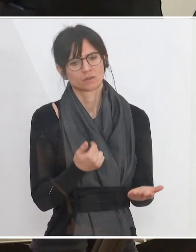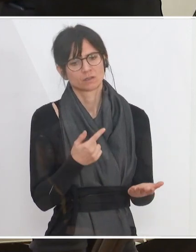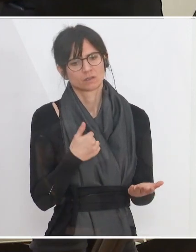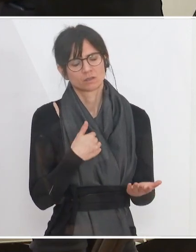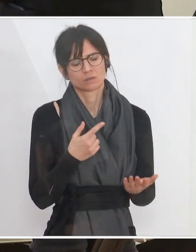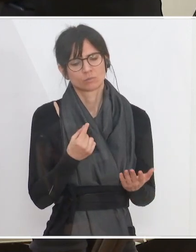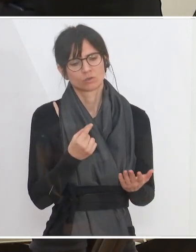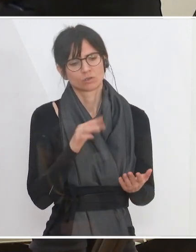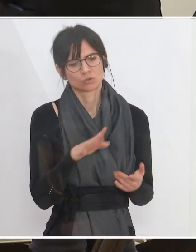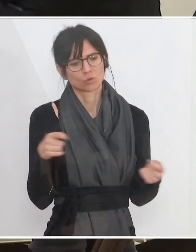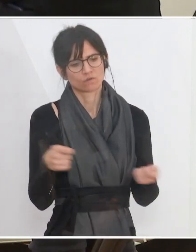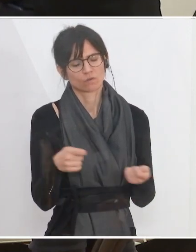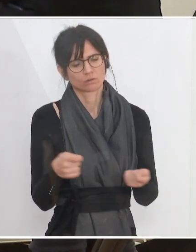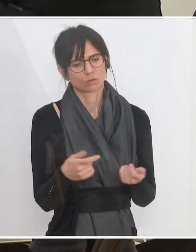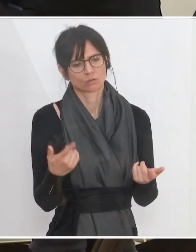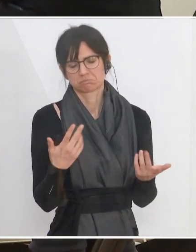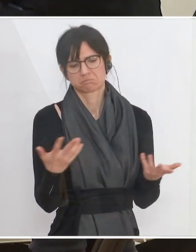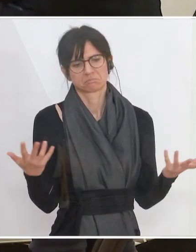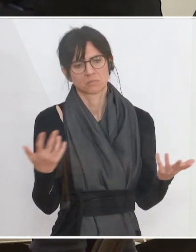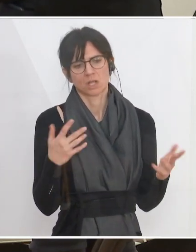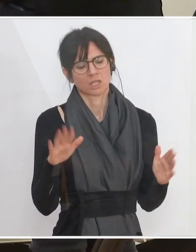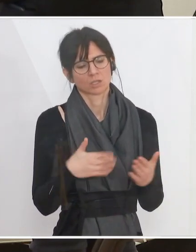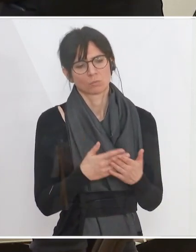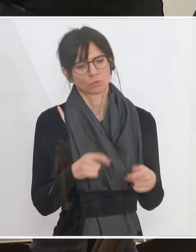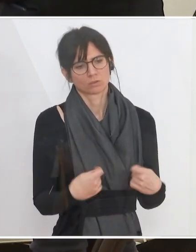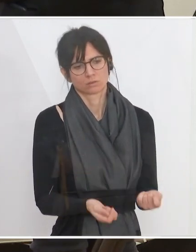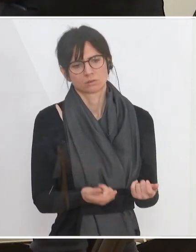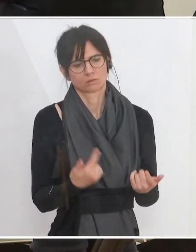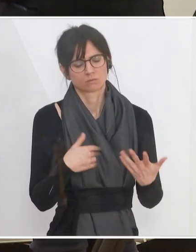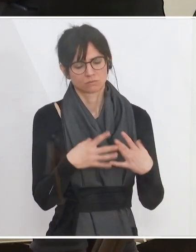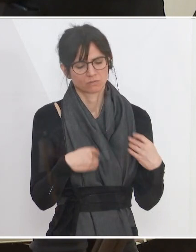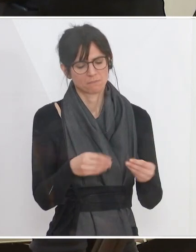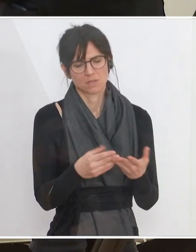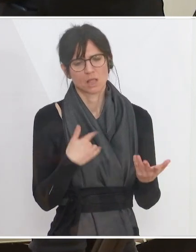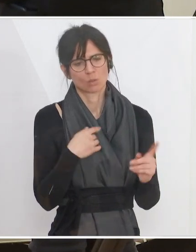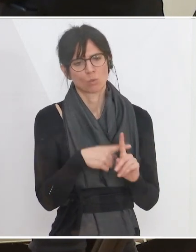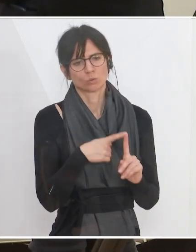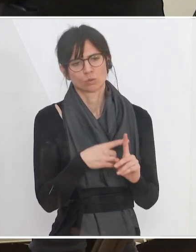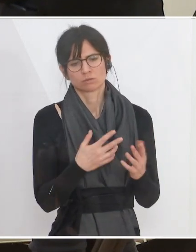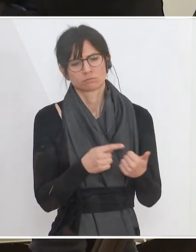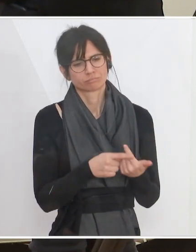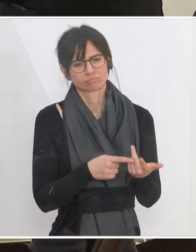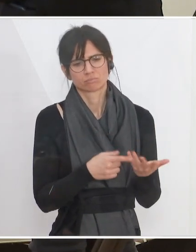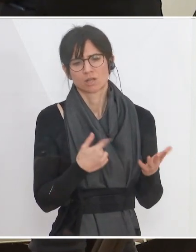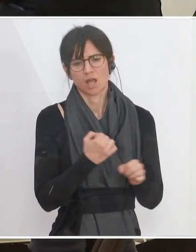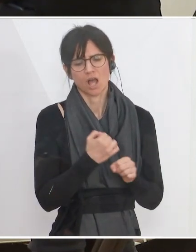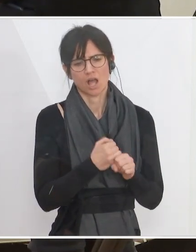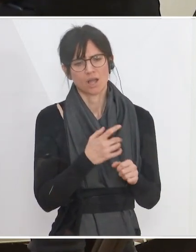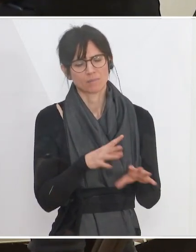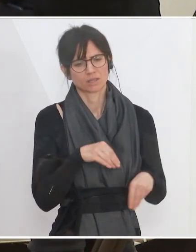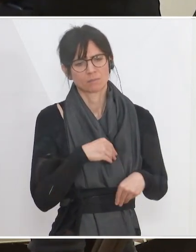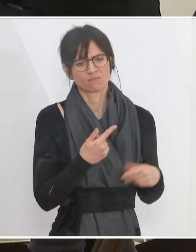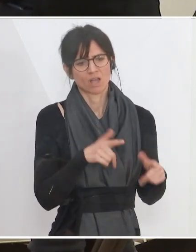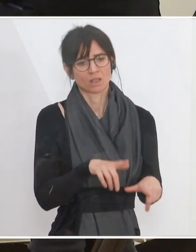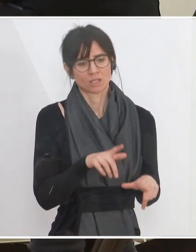mitbekommen, solche Förderungen gibt es, solche Angebote gibt es, Familienbonus hat gegeben, Arbeitnehmer eine Veranlegerung, ja.